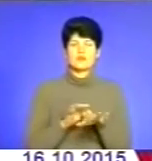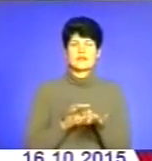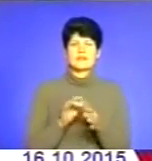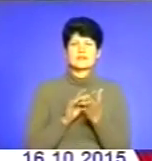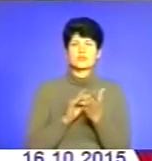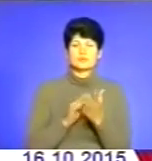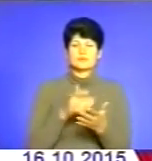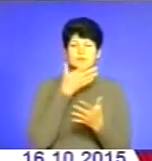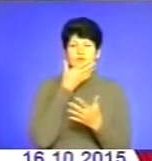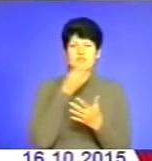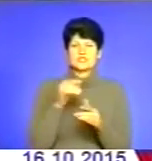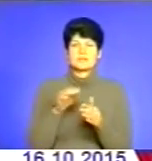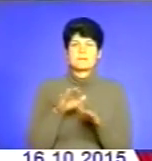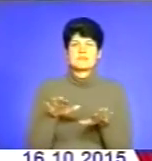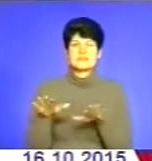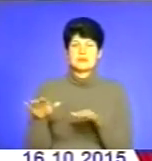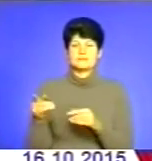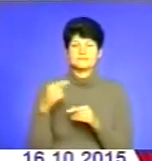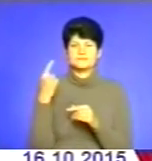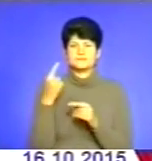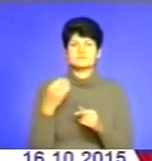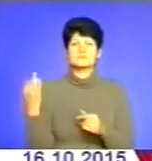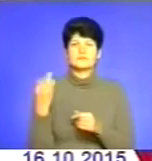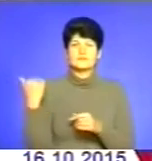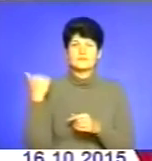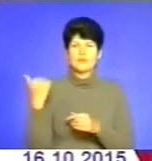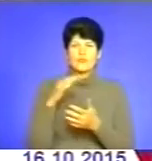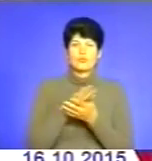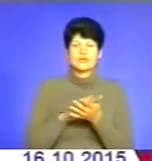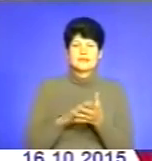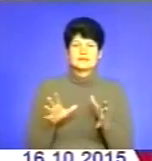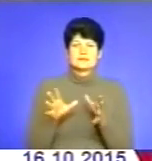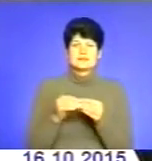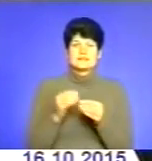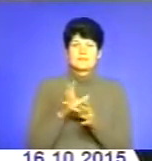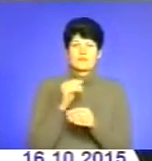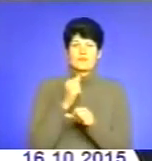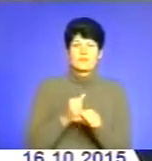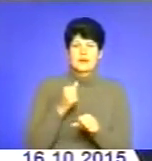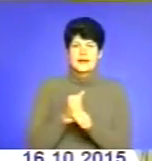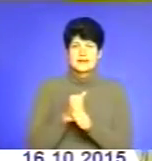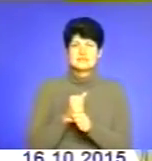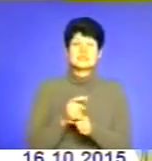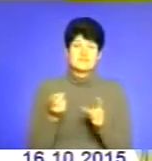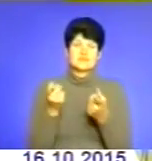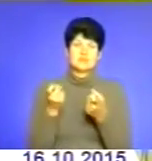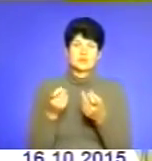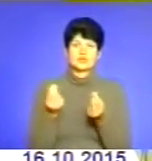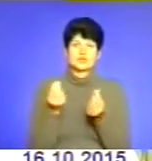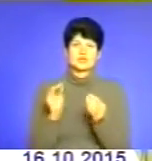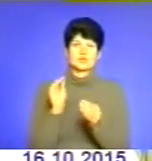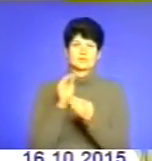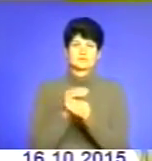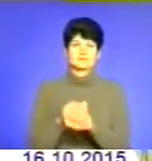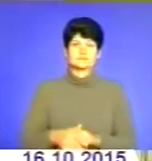мальовничими місцями Тернопільщини, щоб зацікавити їх у подальшій плідній співпраці, в тому числі і в залученні інвестицій.